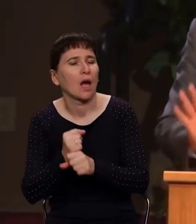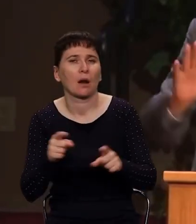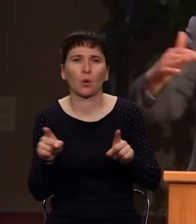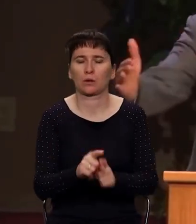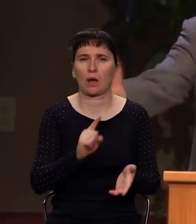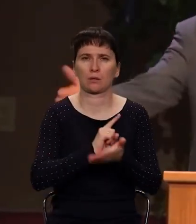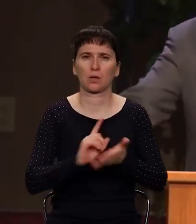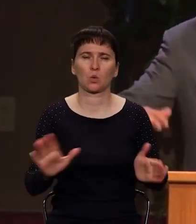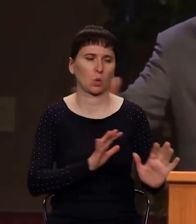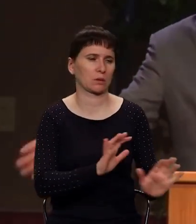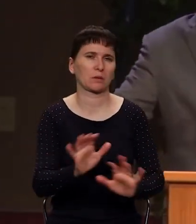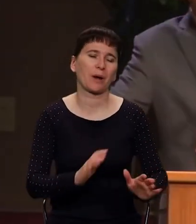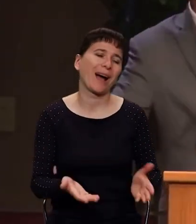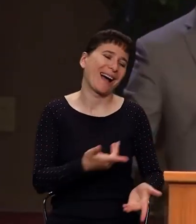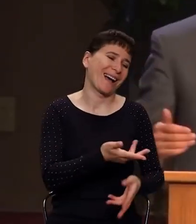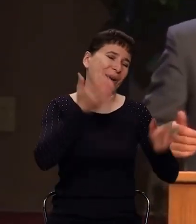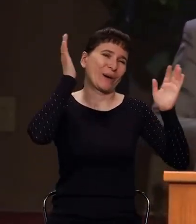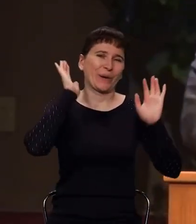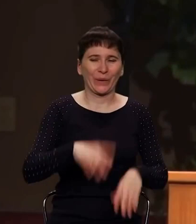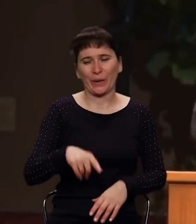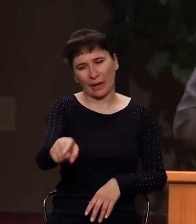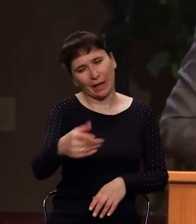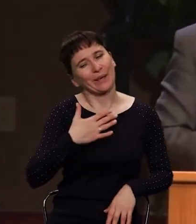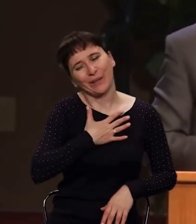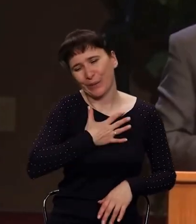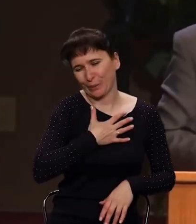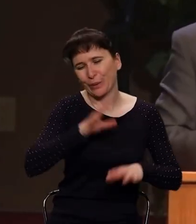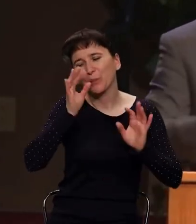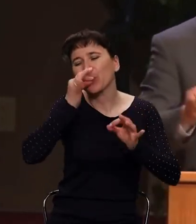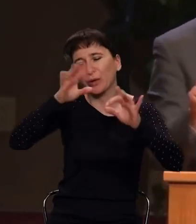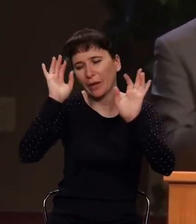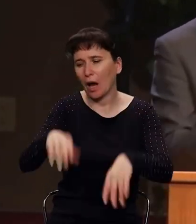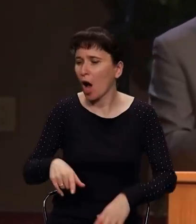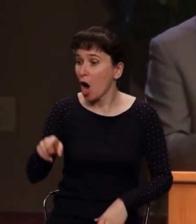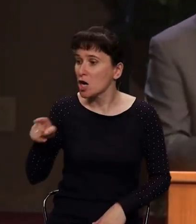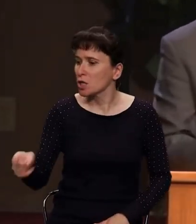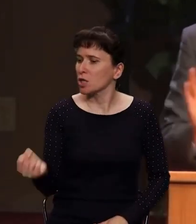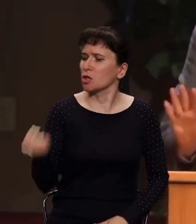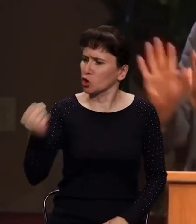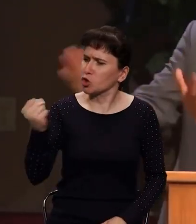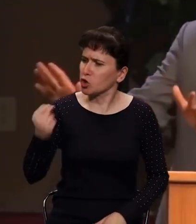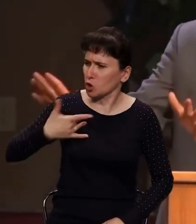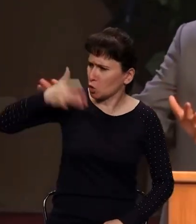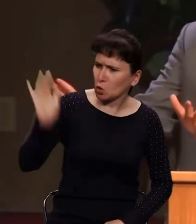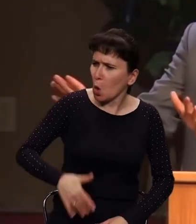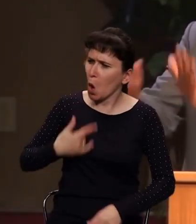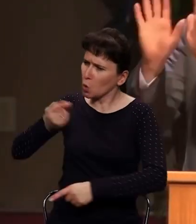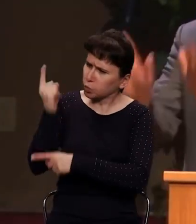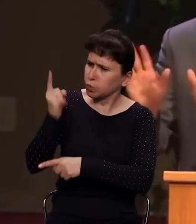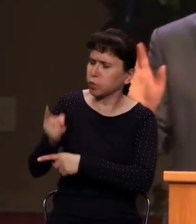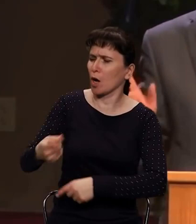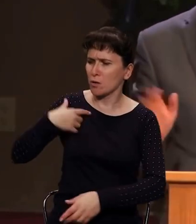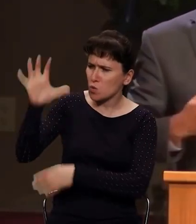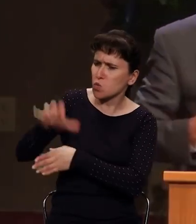ну это кто? Это Петя, ну это Петя можно, а это Ваня. Ване нельзя. С Ваней спустим три шкуры, а Петя все прощается,